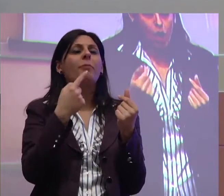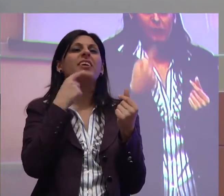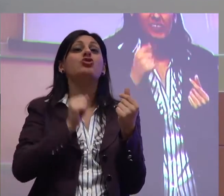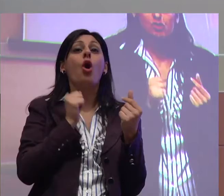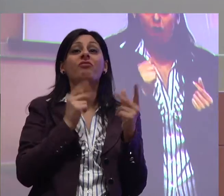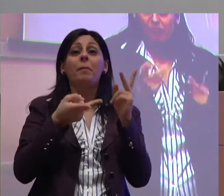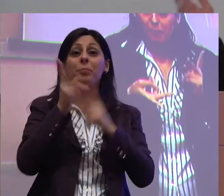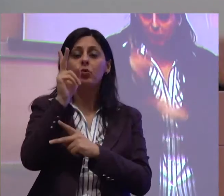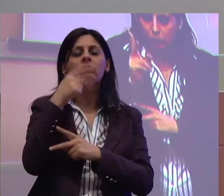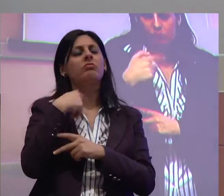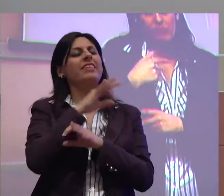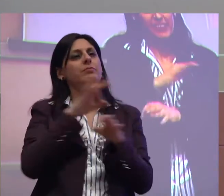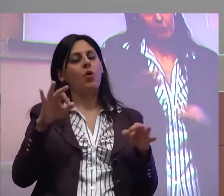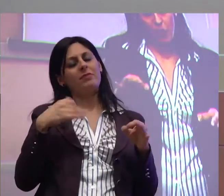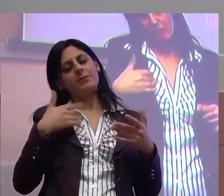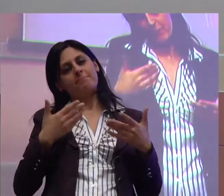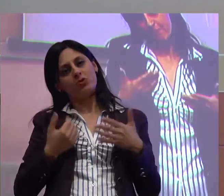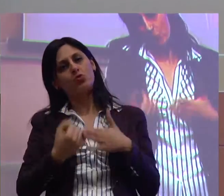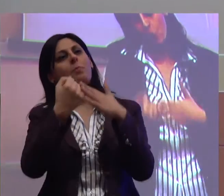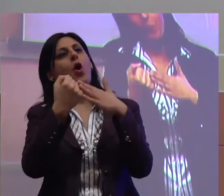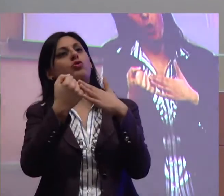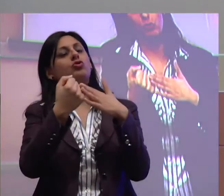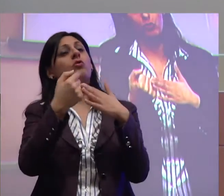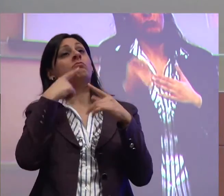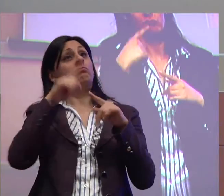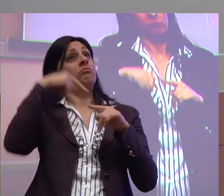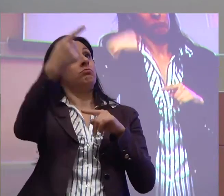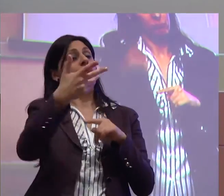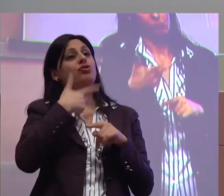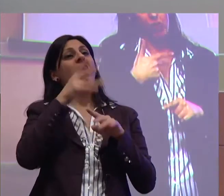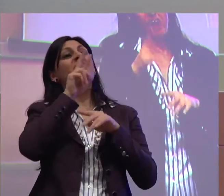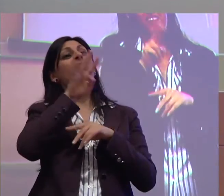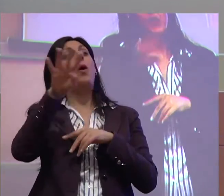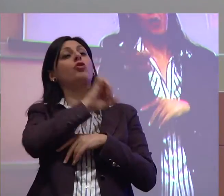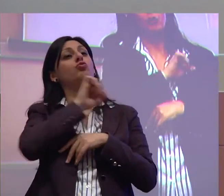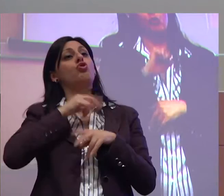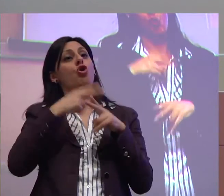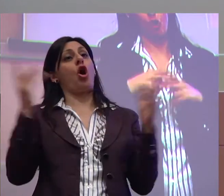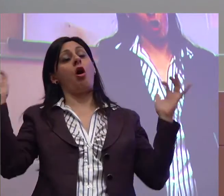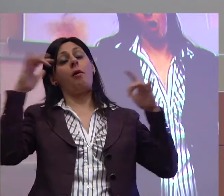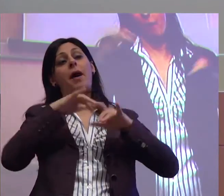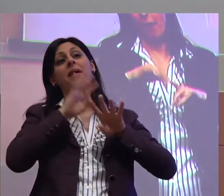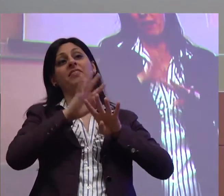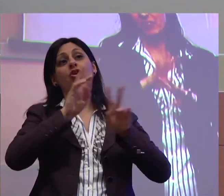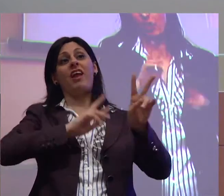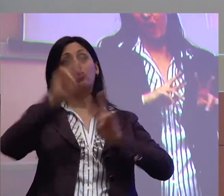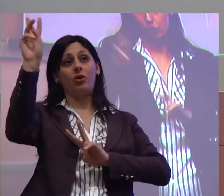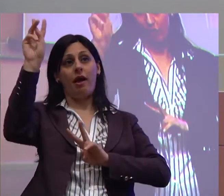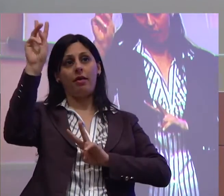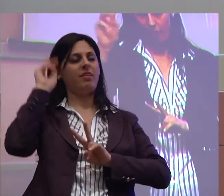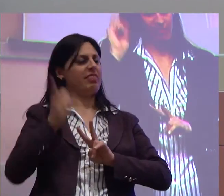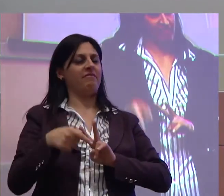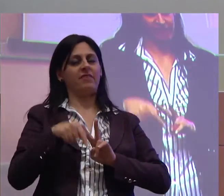ulteriormente un percorso che ci porterà a una manifestazione nazionale il 24 giugno qui a Roma e che spero possa essere